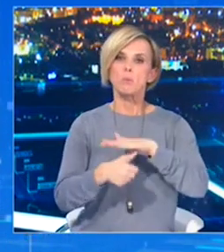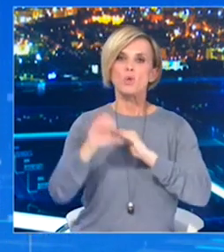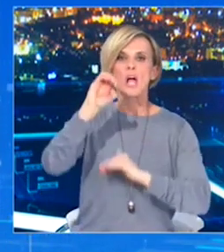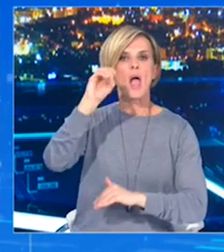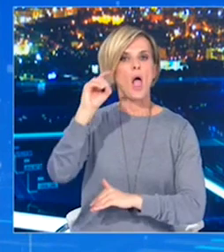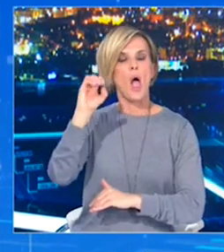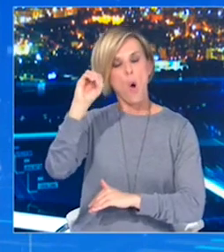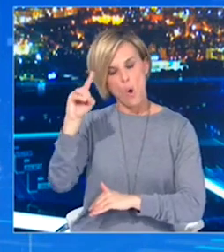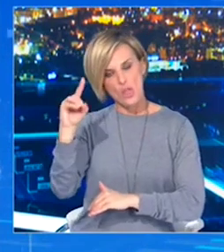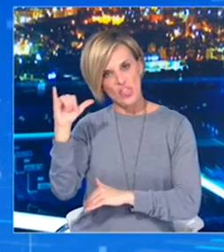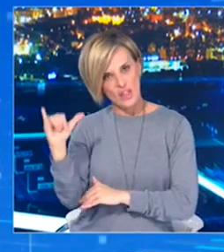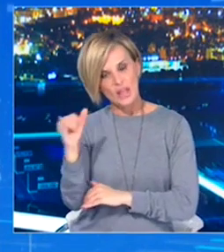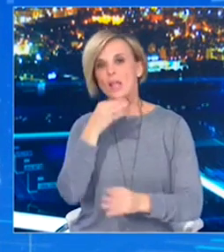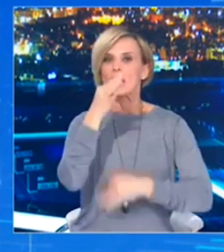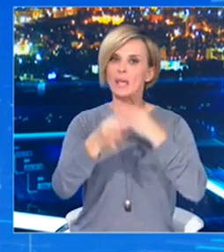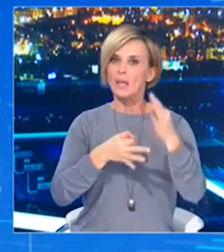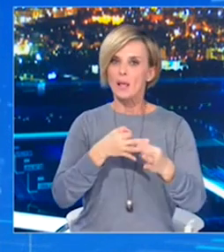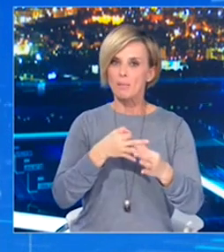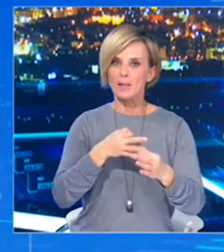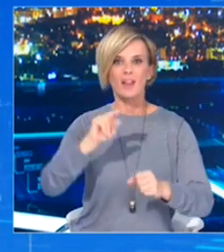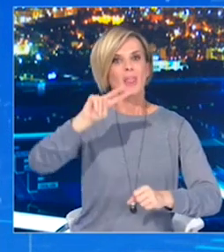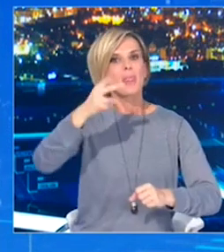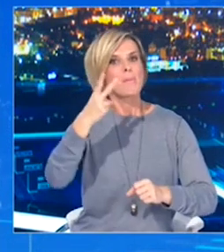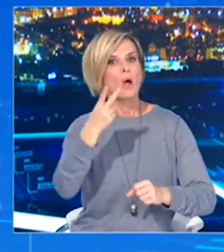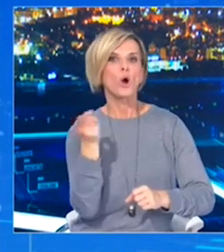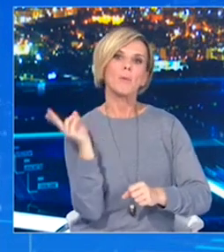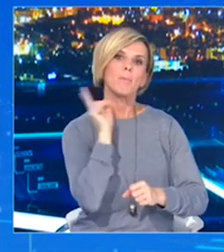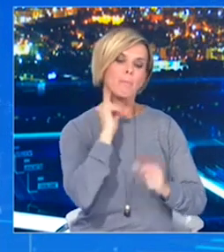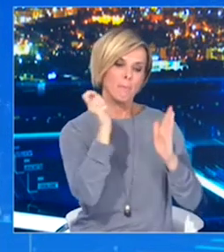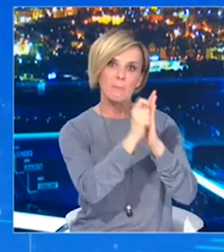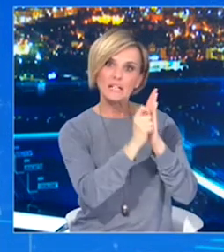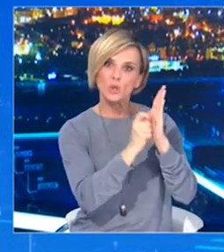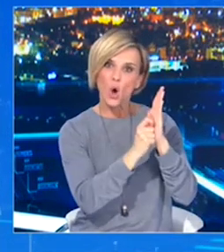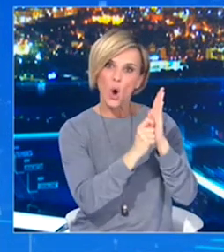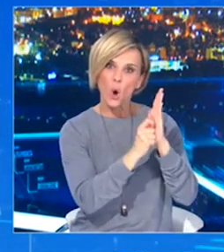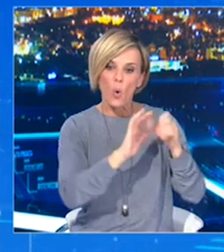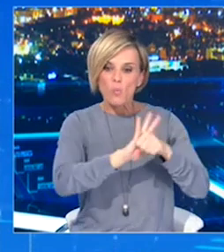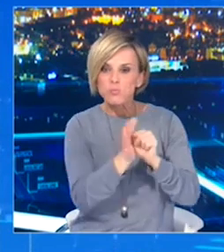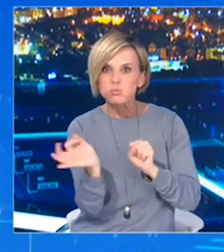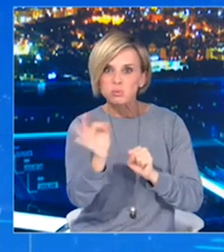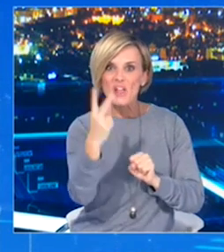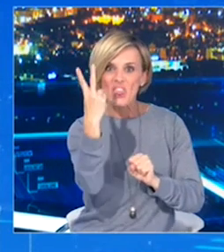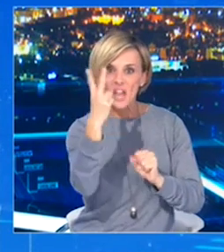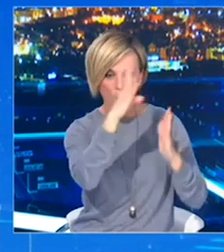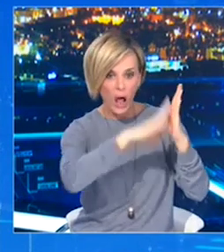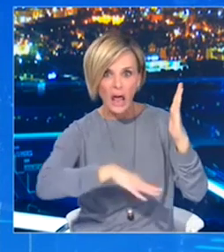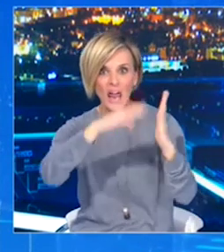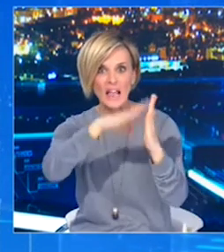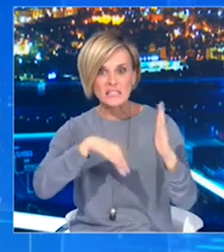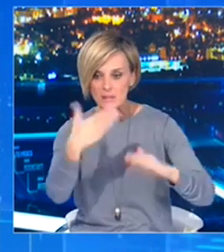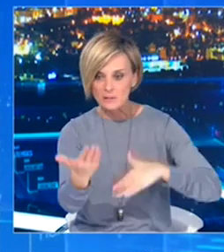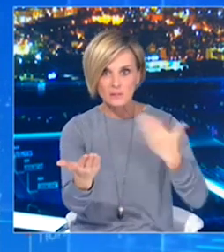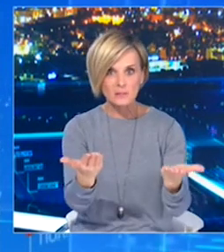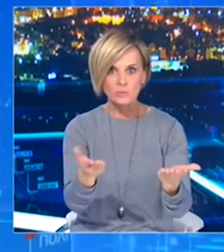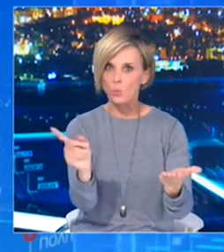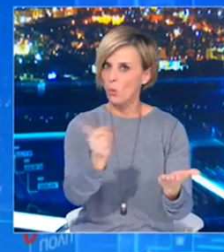ξεκαθάρισαν προημερών ότι δεν υπάρχουν διπλές καταγραφές στα κρούσματα τουλάχιστον όχι όπως τις εννοούν οι καταγγέλλοντες. Πλην